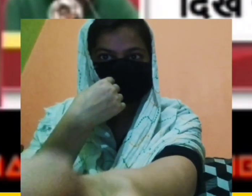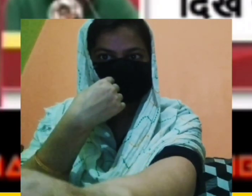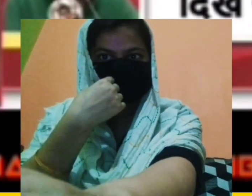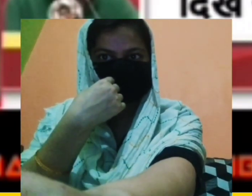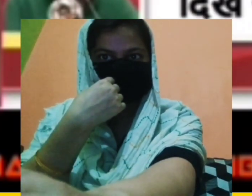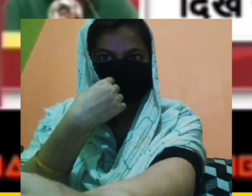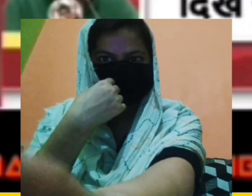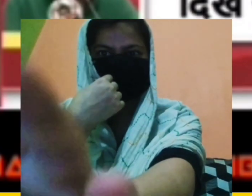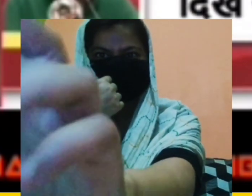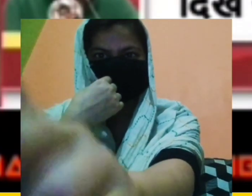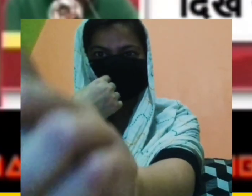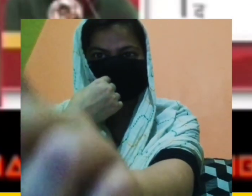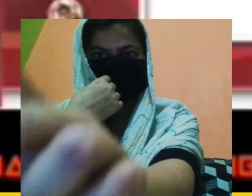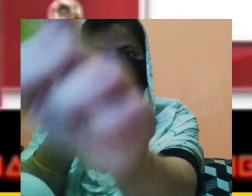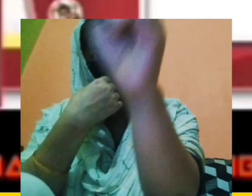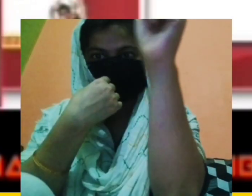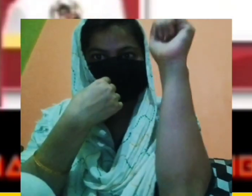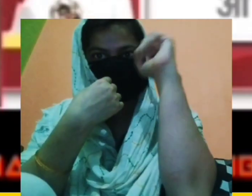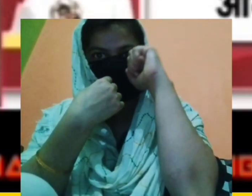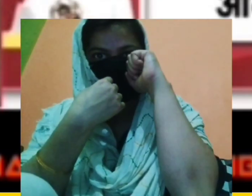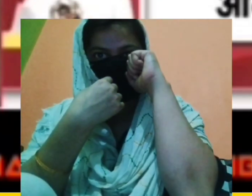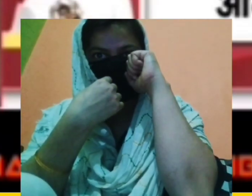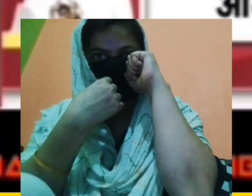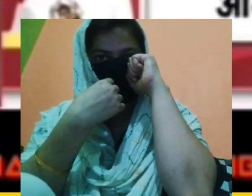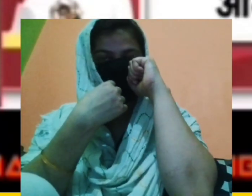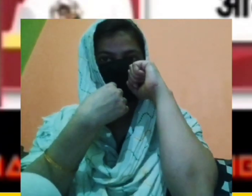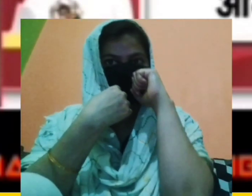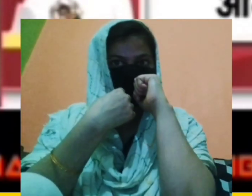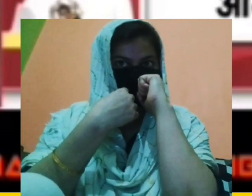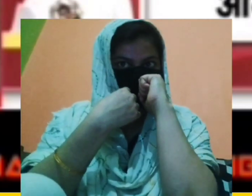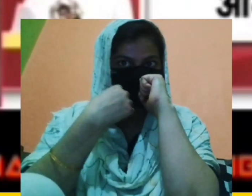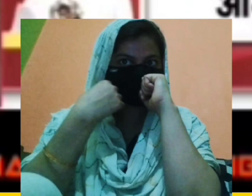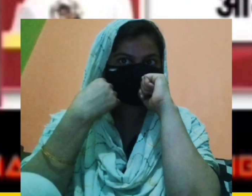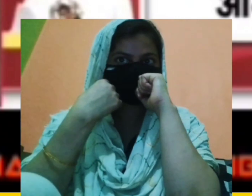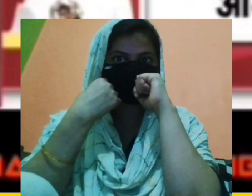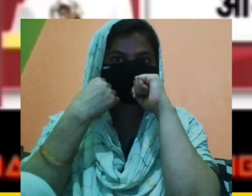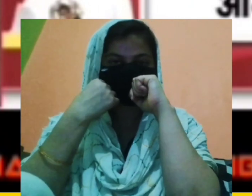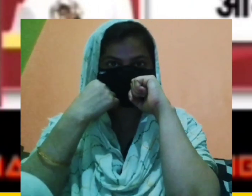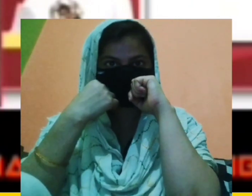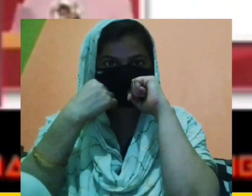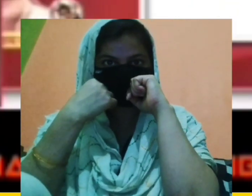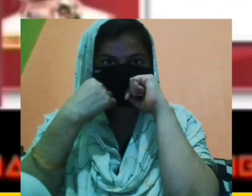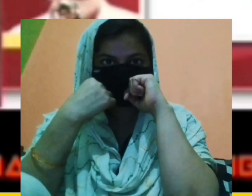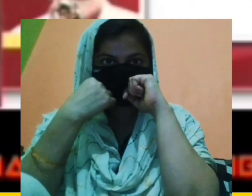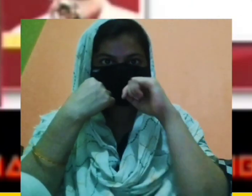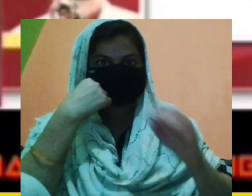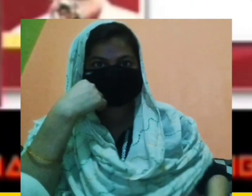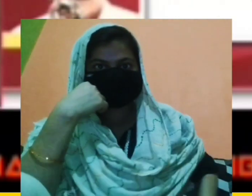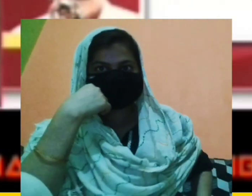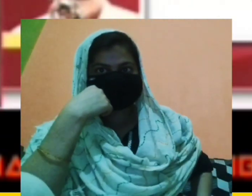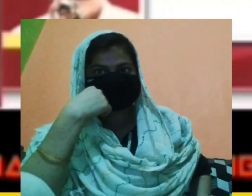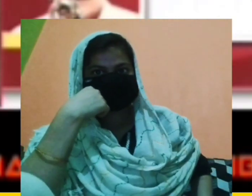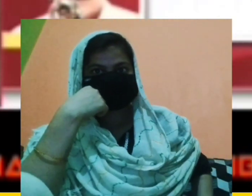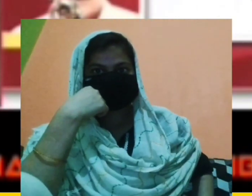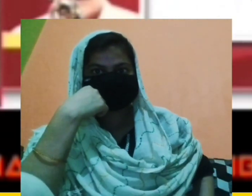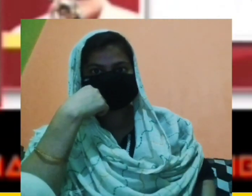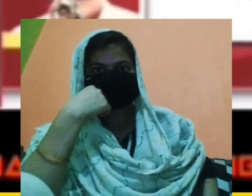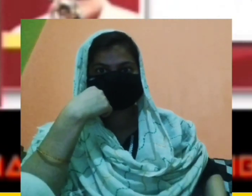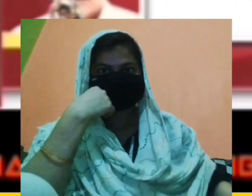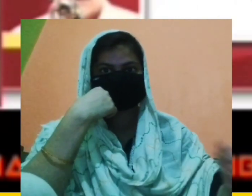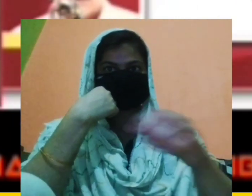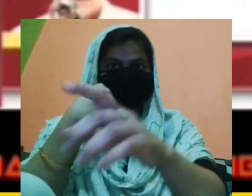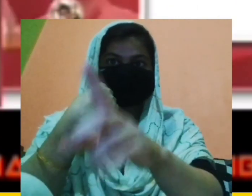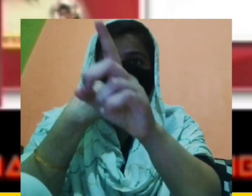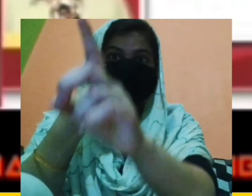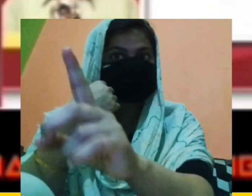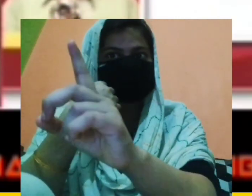खादिता बता जो ए इम आयम उठाएगी तीन ऐसे कटो चलिए नहीं पहले बताईए जो मैंने